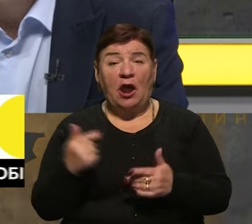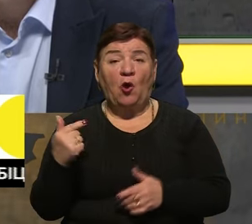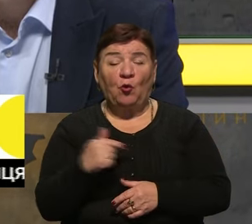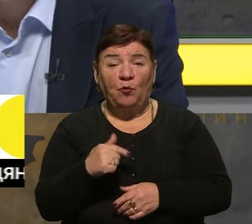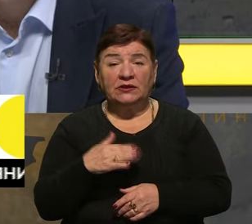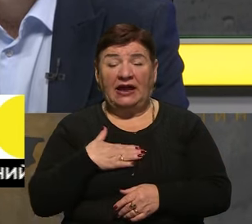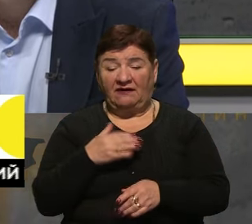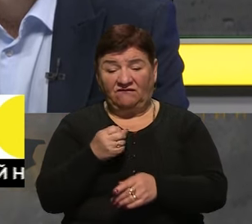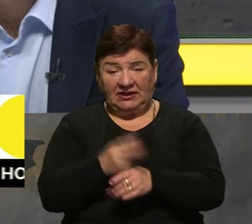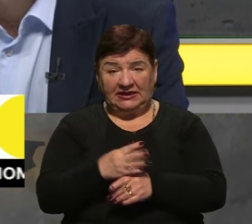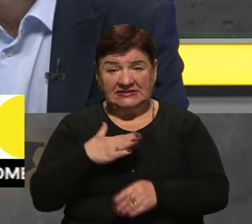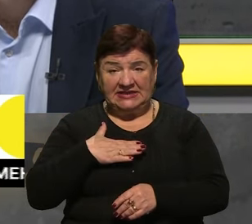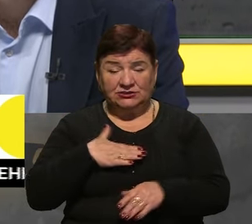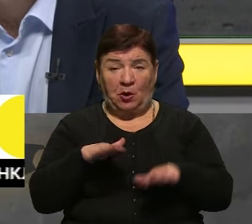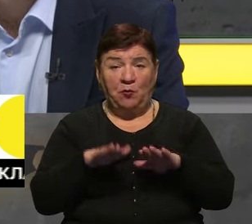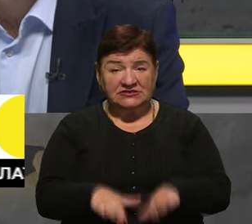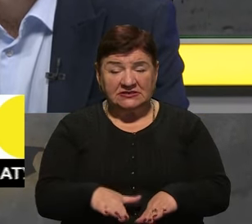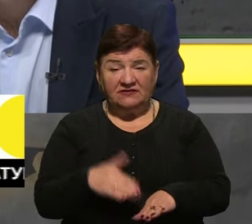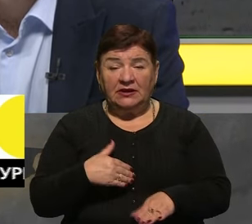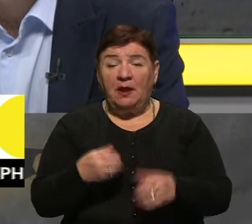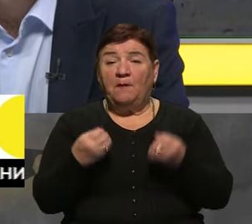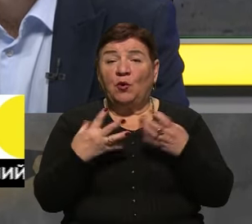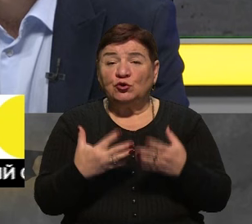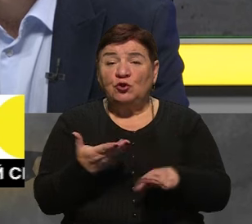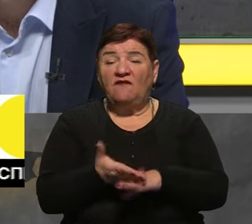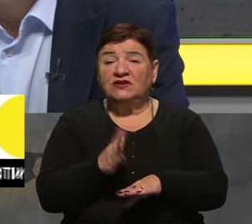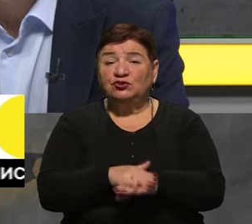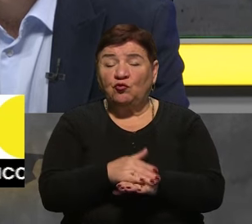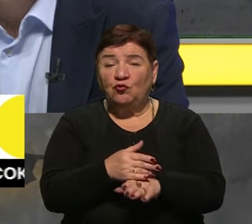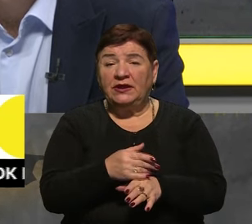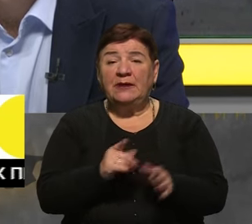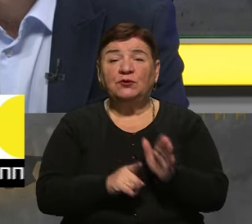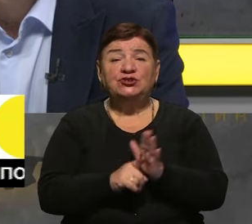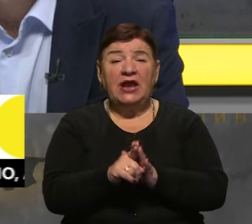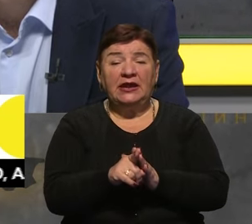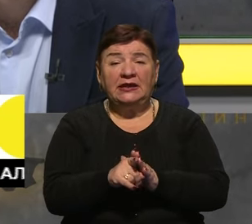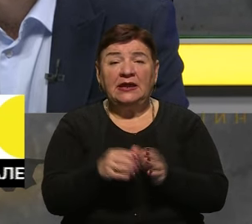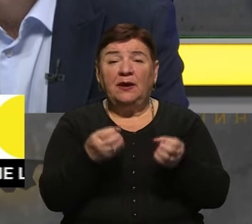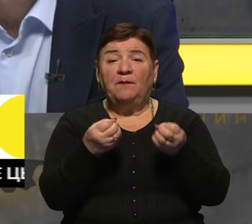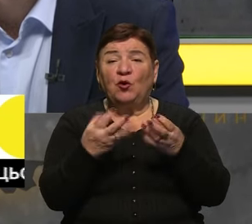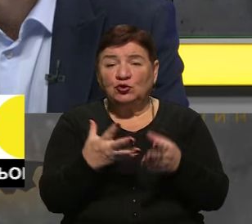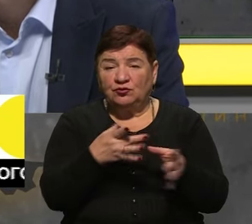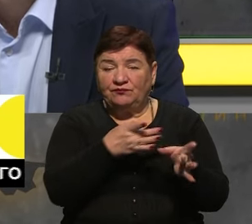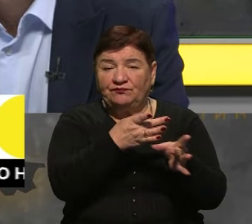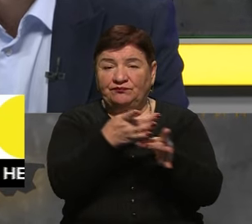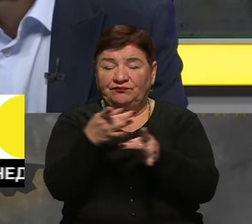викорять нас з певних позицій, вони просто підганяють важку арту і починають просто рівняти з земльою ті позиції.